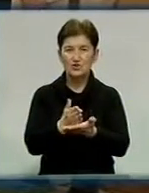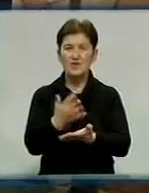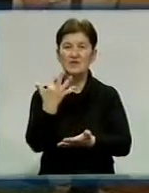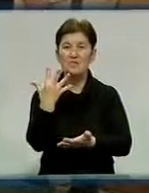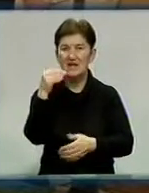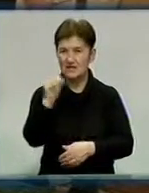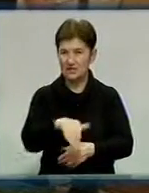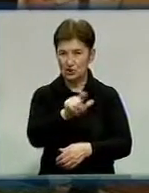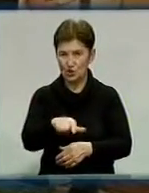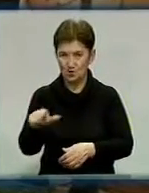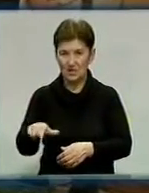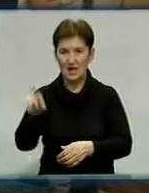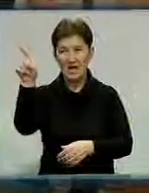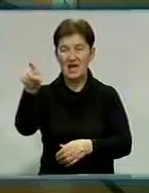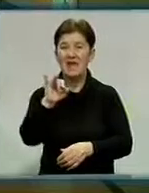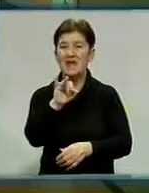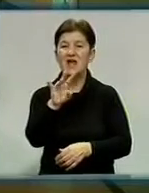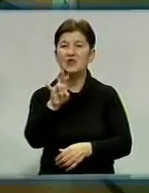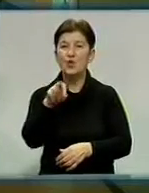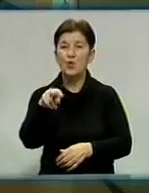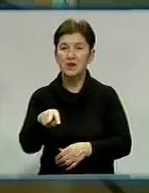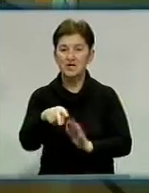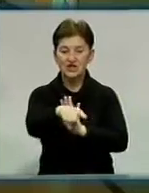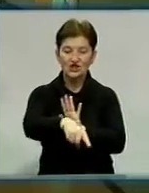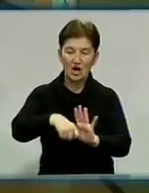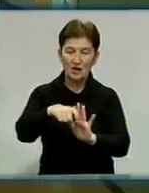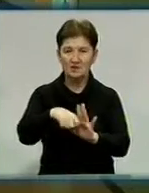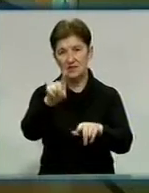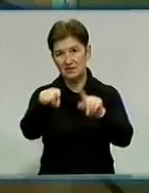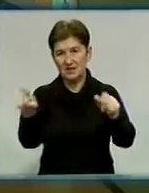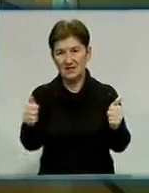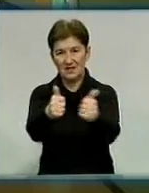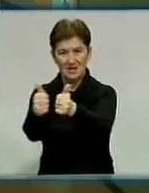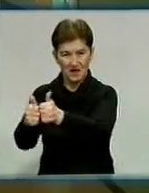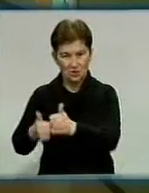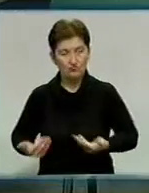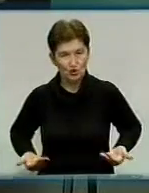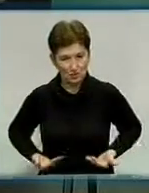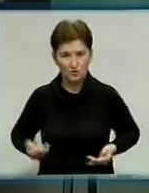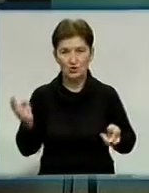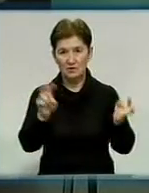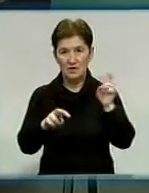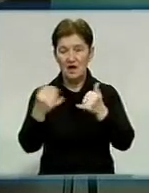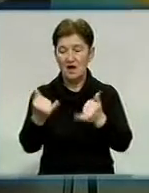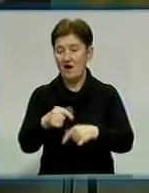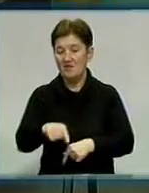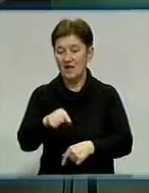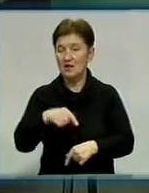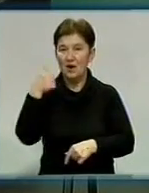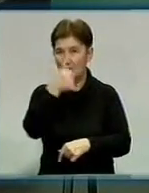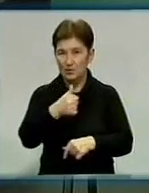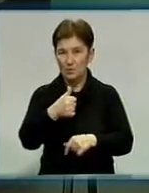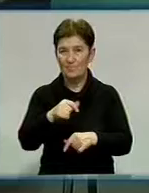Третина з них – шахтарі Інгурської шахти, інші – жителі кількох мікрорайонів поруч. З нового року лікарня в процесі передачі на баланс